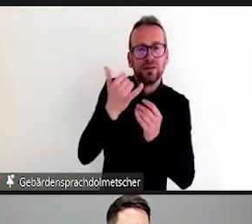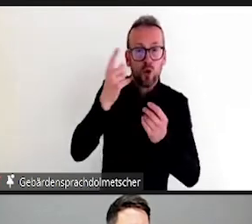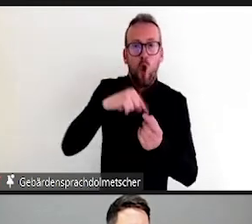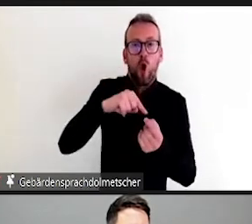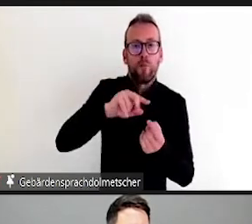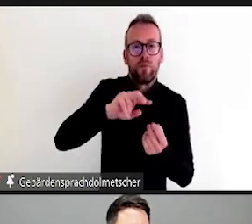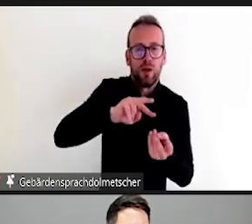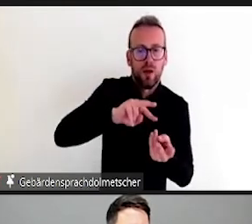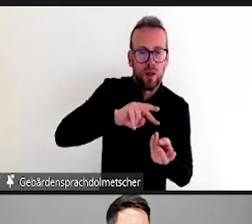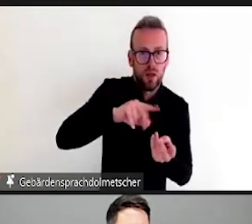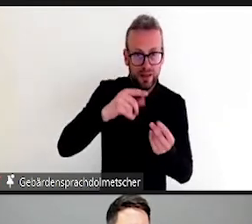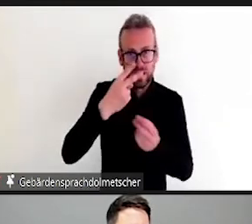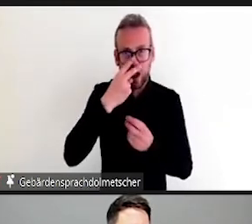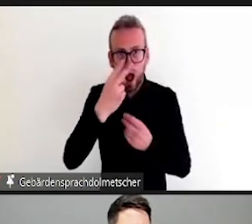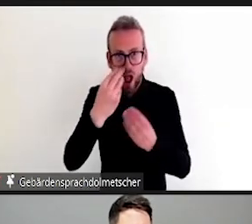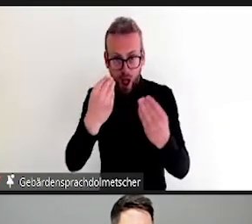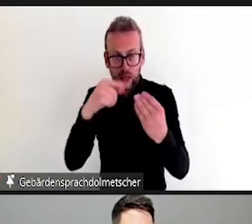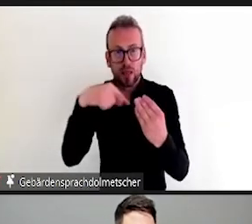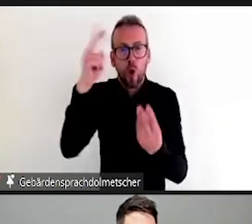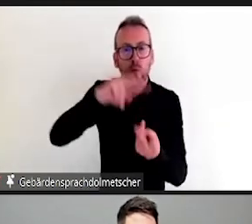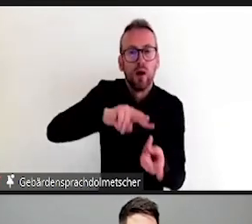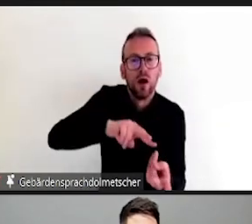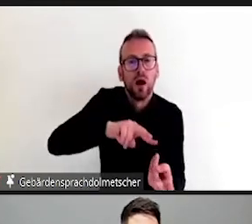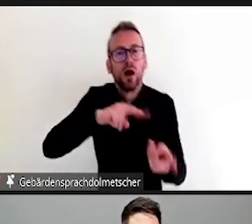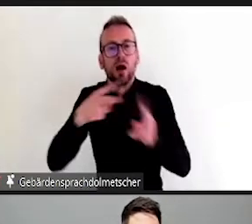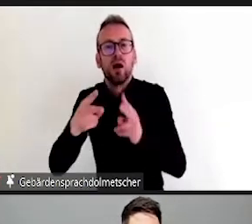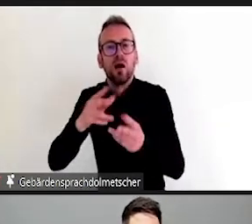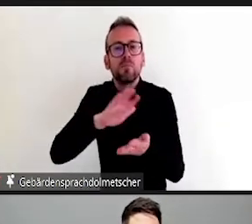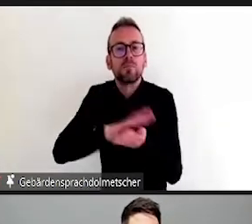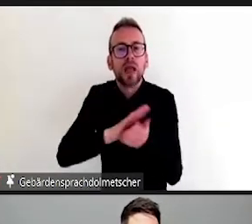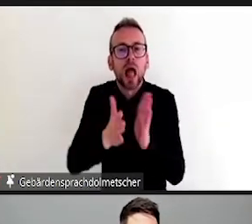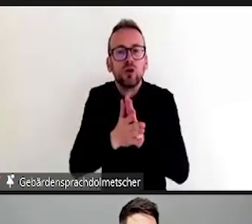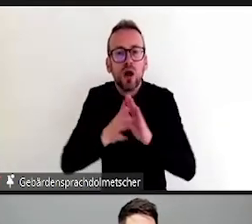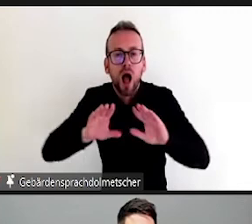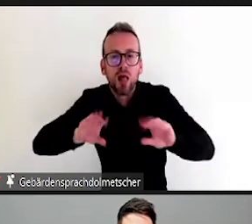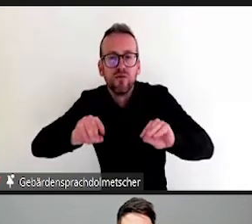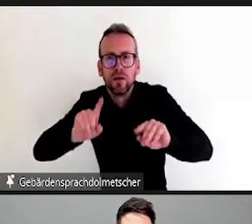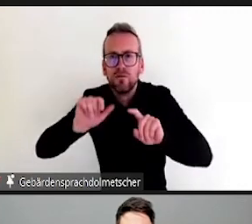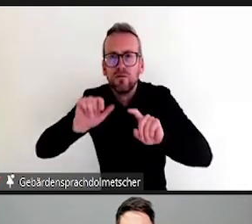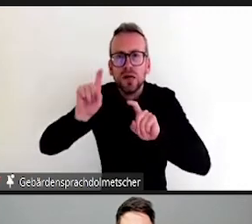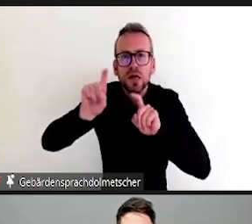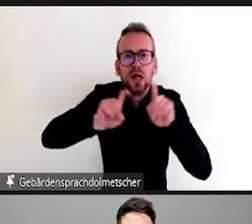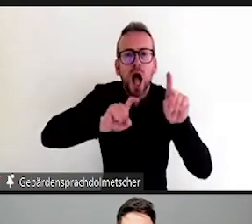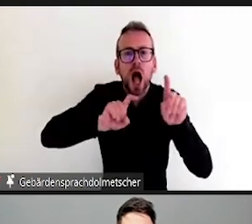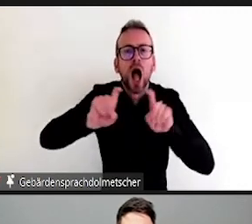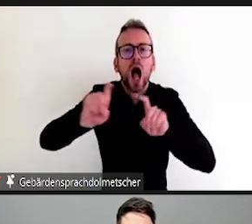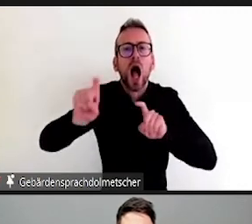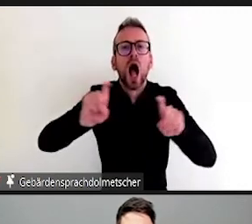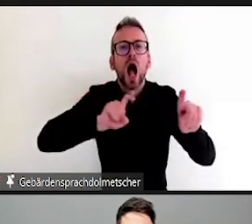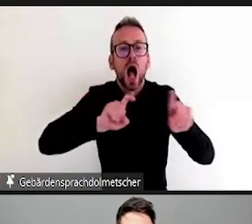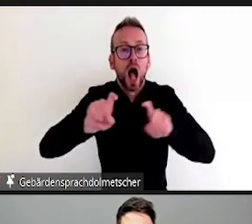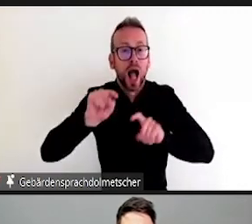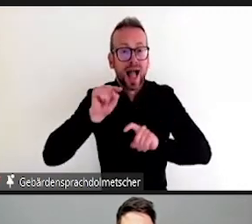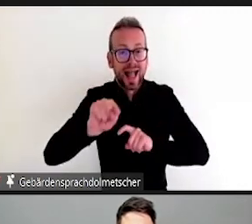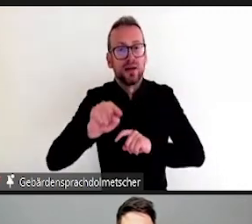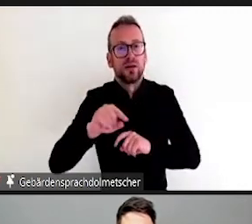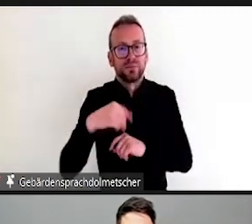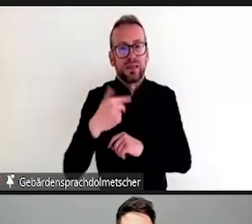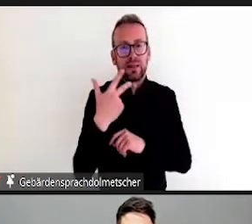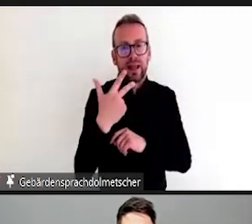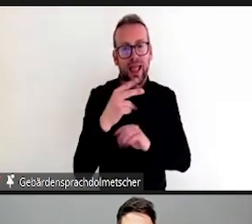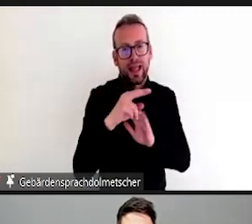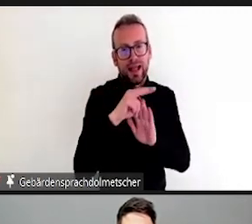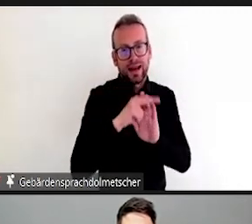Und nutze das Potenzial digitaler Medien zielgerichtet und bewusst. Das heißt, natürlich sind viele Tools auch eine schöne Spielerei und